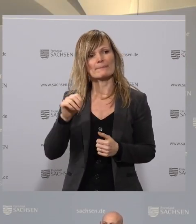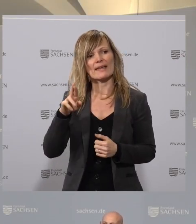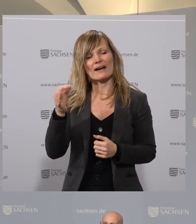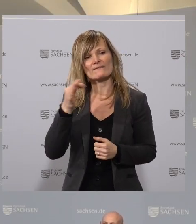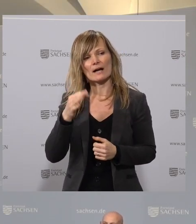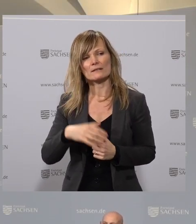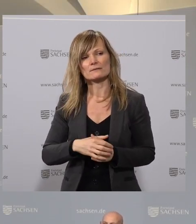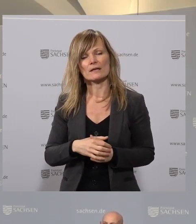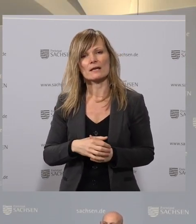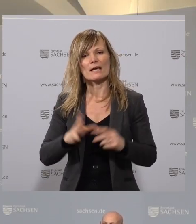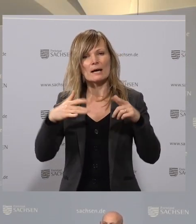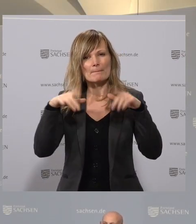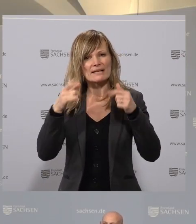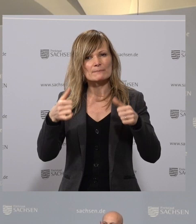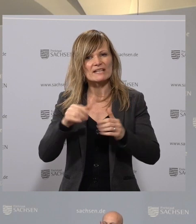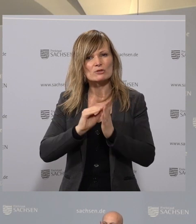Maskenpflicht in den Schulen?